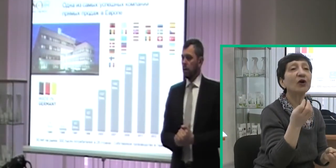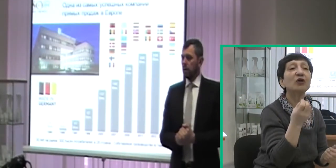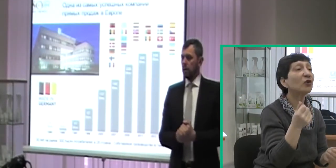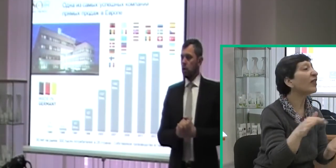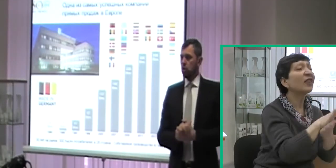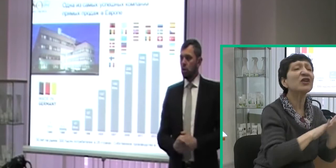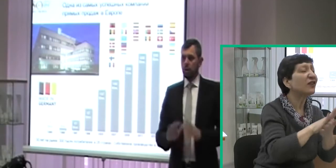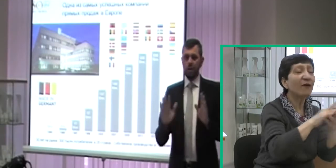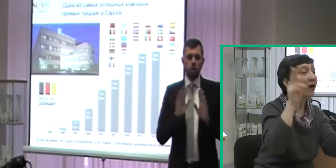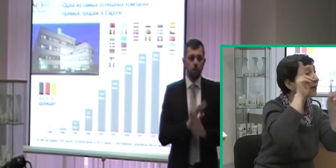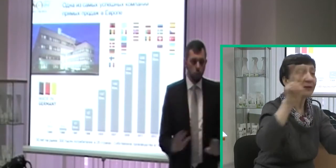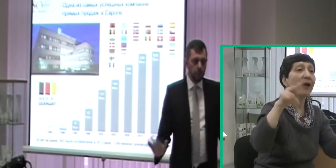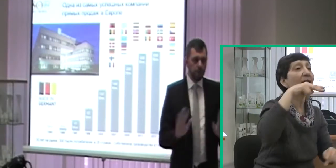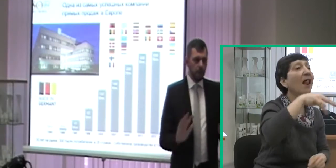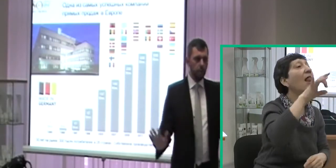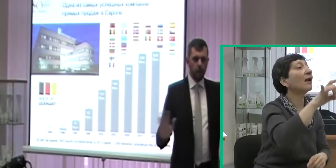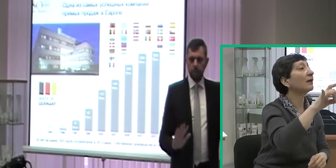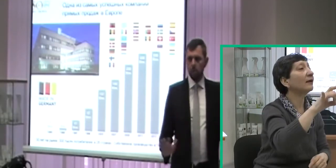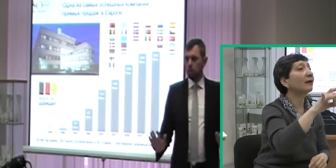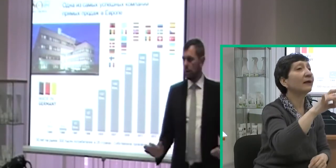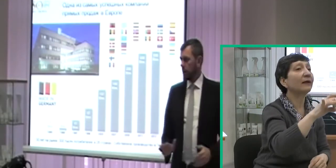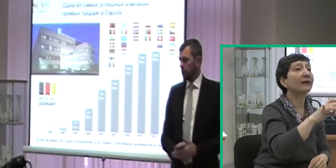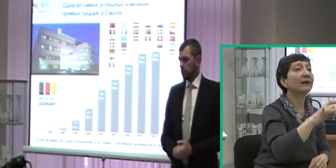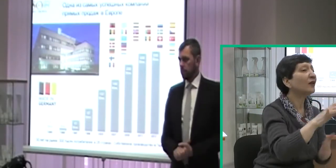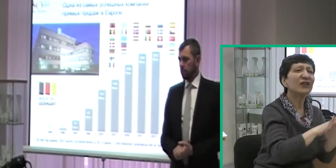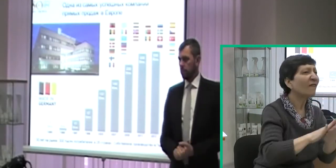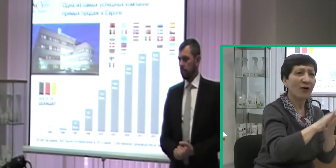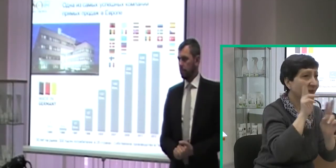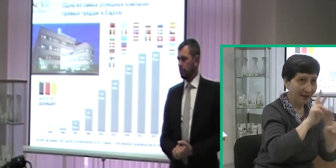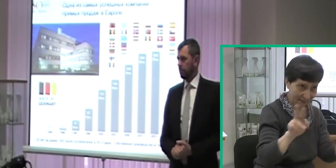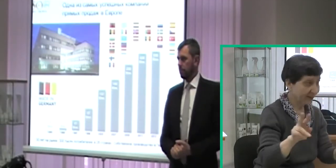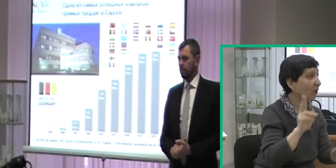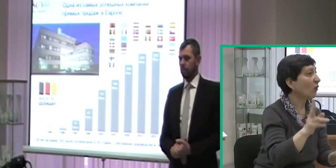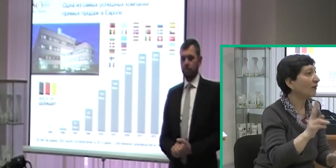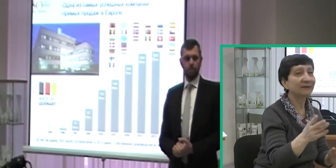Кто еще ничего не знает про компанию «Белая»?